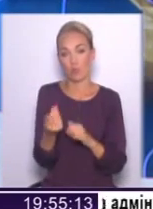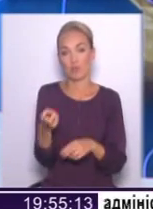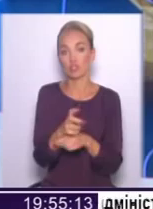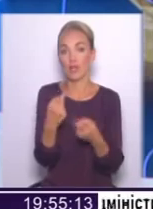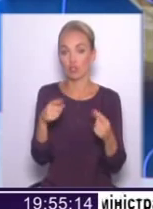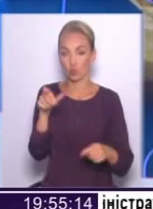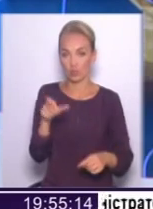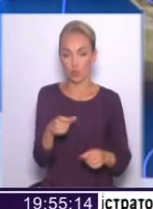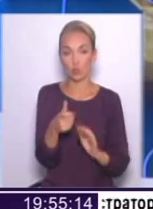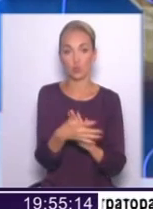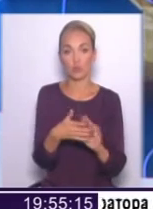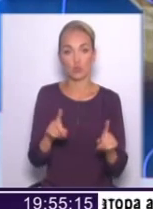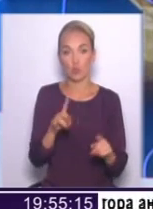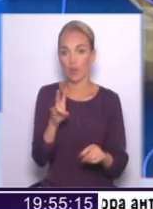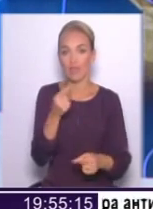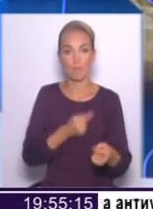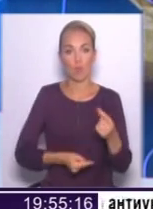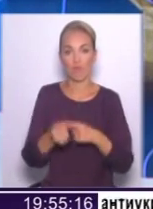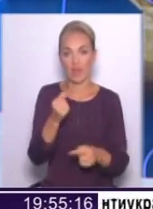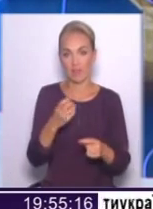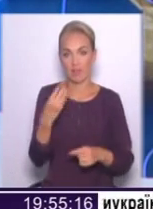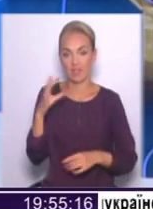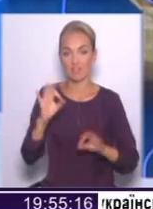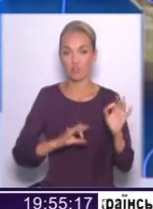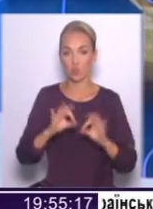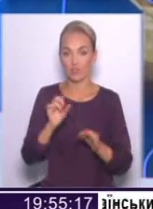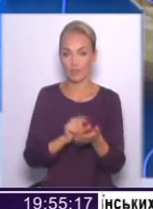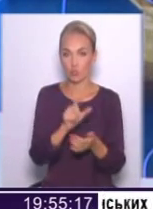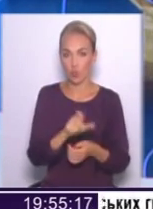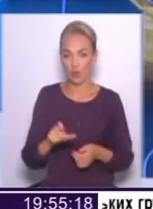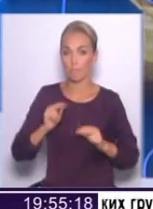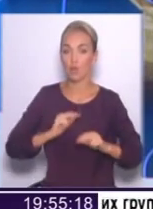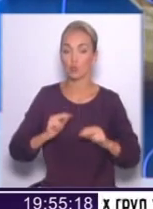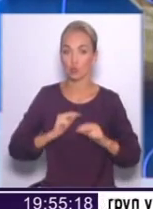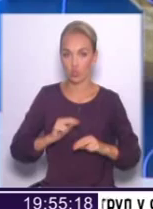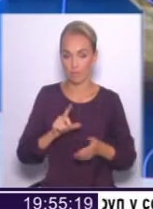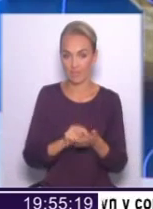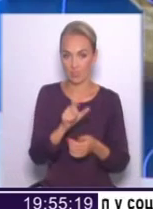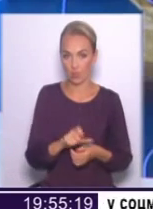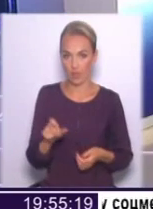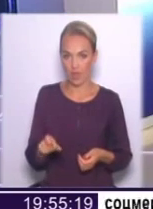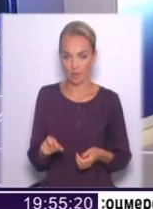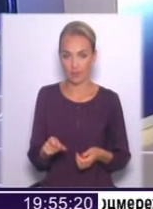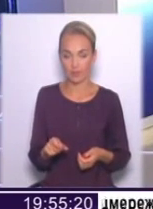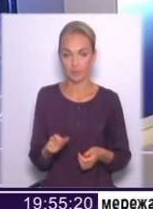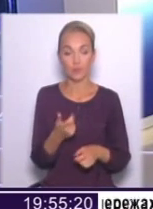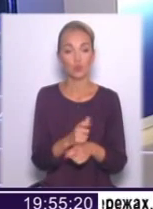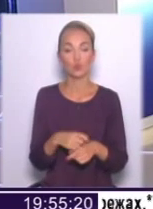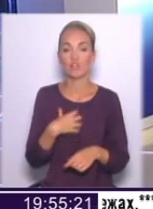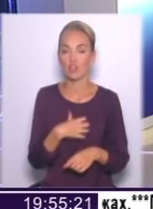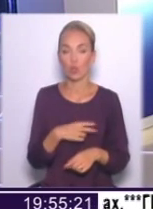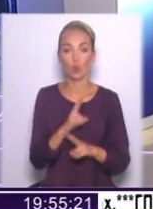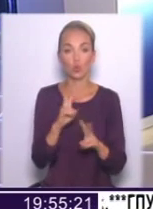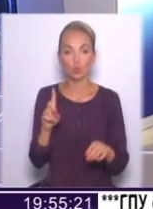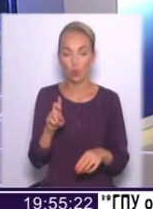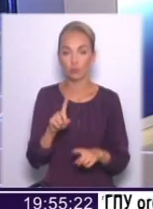людина, зрозуміло, що вона не поверне пенсіонерам 15 відсотків, працюючим пенсіонерам 15 Так, це дуже важливо, що хто б, що зараз не